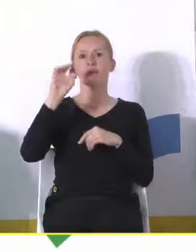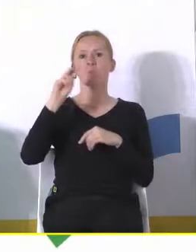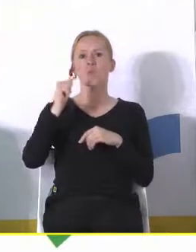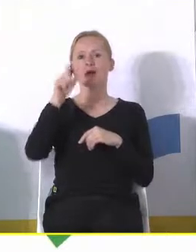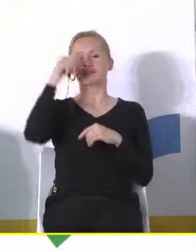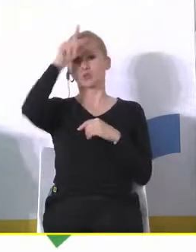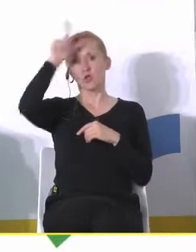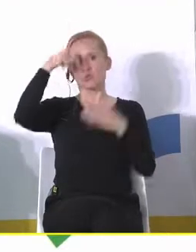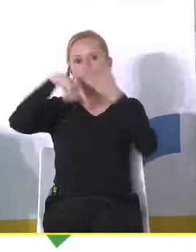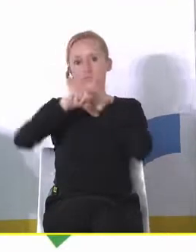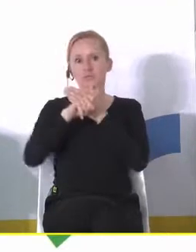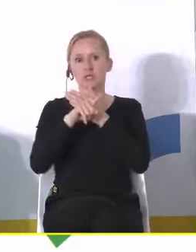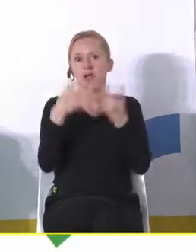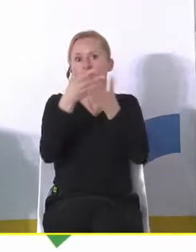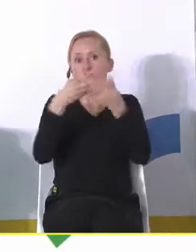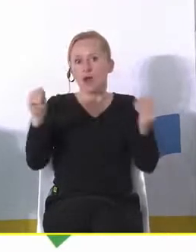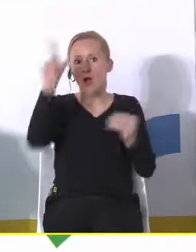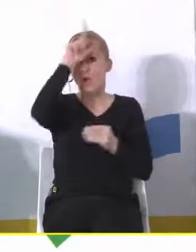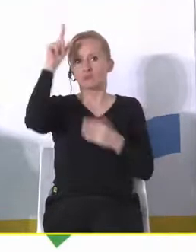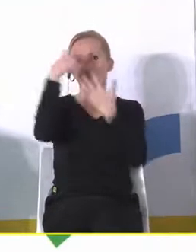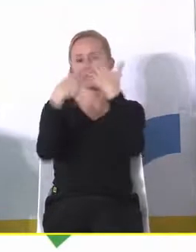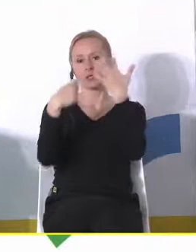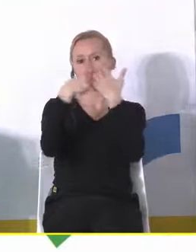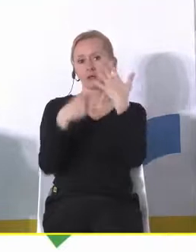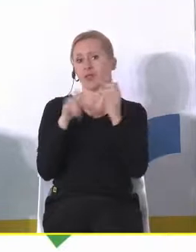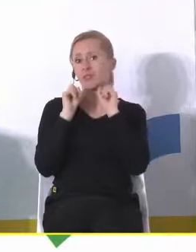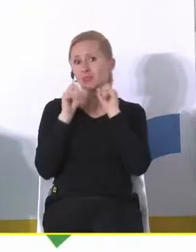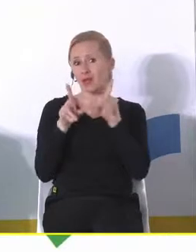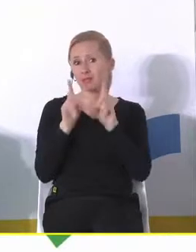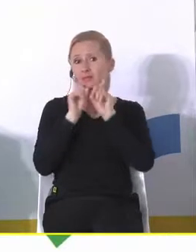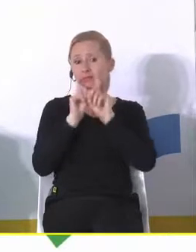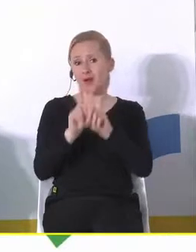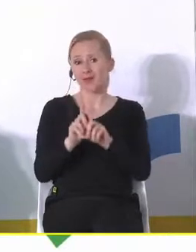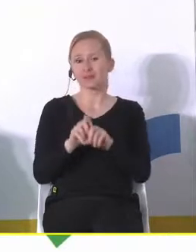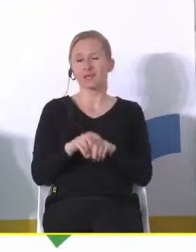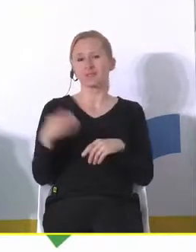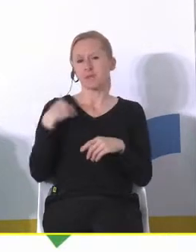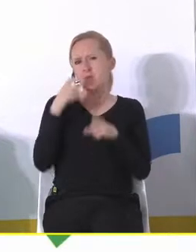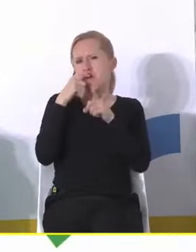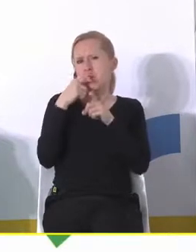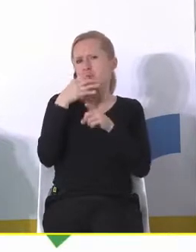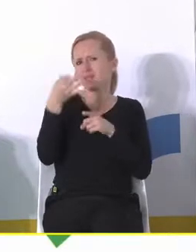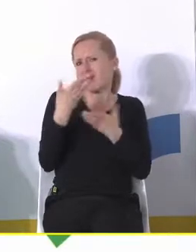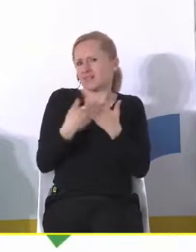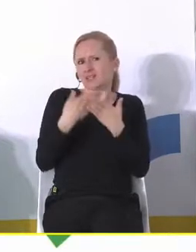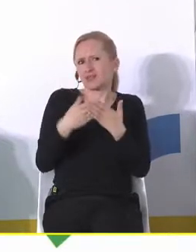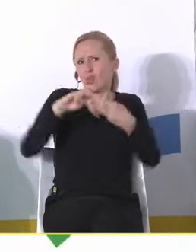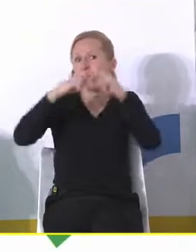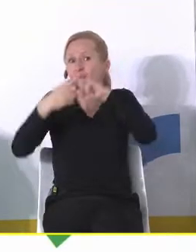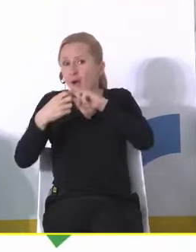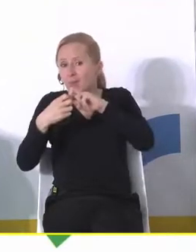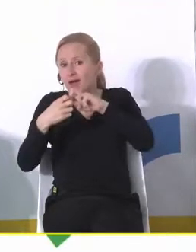rozumiane jest jako ubytek liczby mieszkańców. No i rzeczywiście tak jest i pojawiło się pytanie, czy to jest problem.